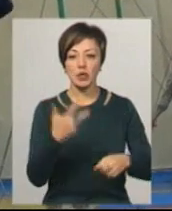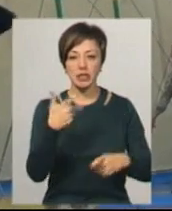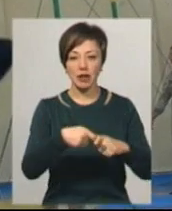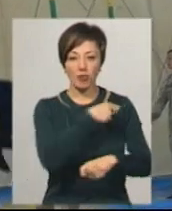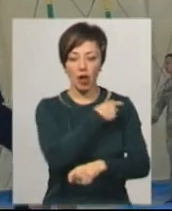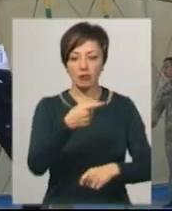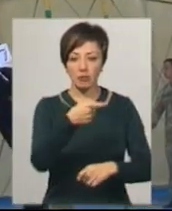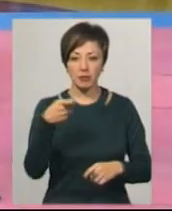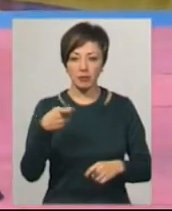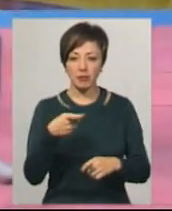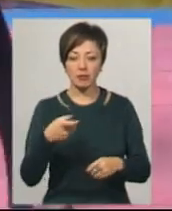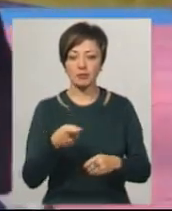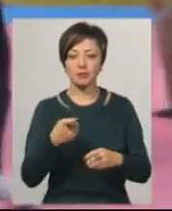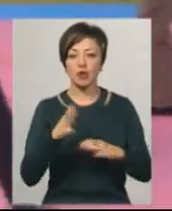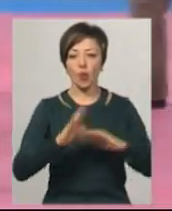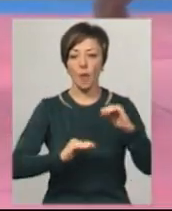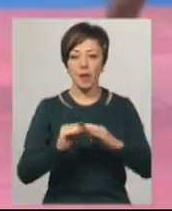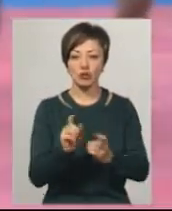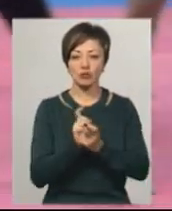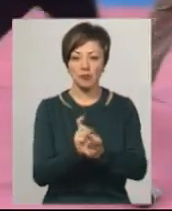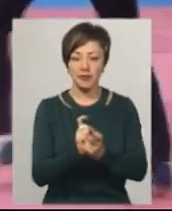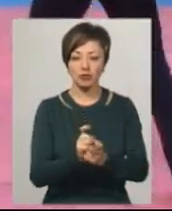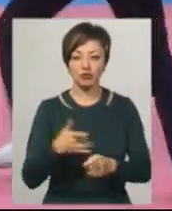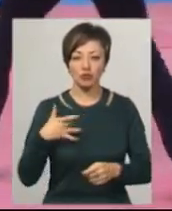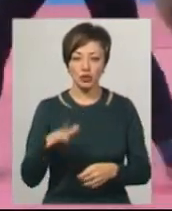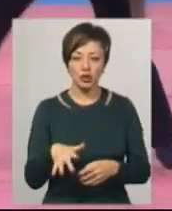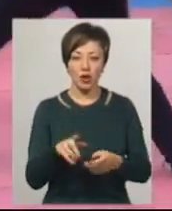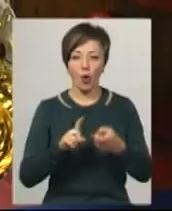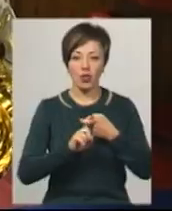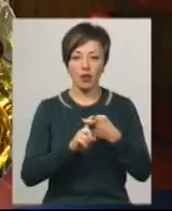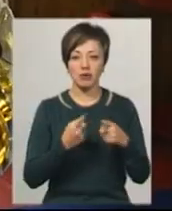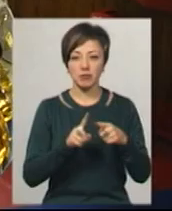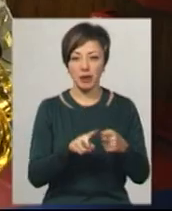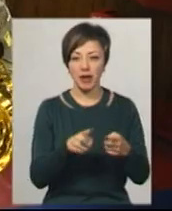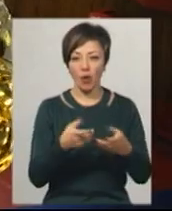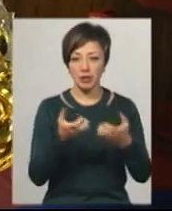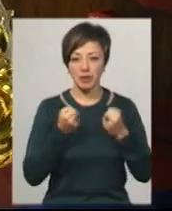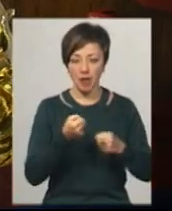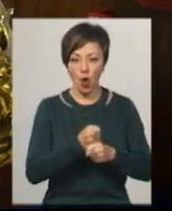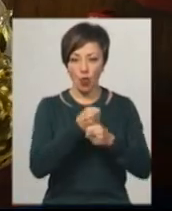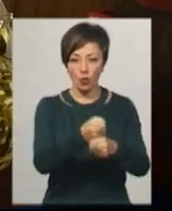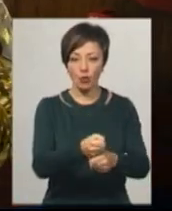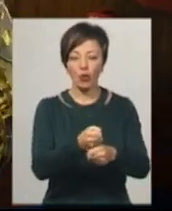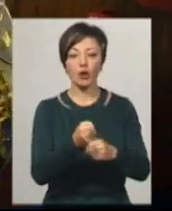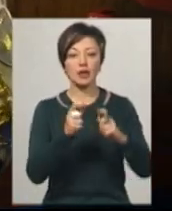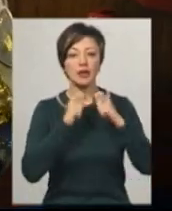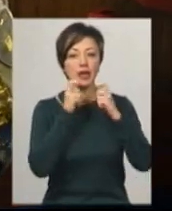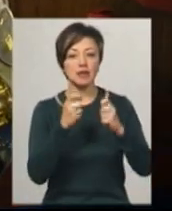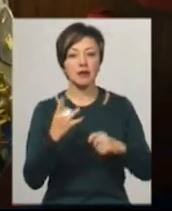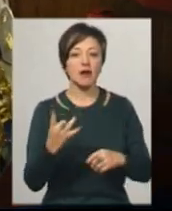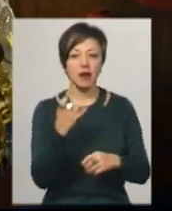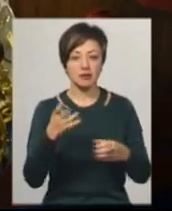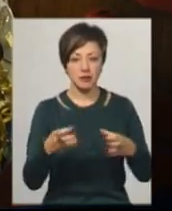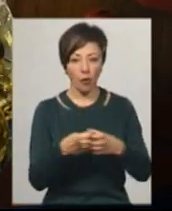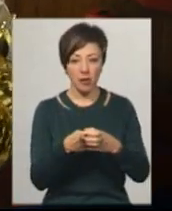бойового пистолета та рукопашний бій, жорсткий контакт. Ми отримали цей перехідний кубок, який дається один раз на